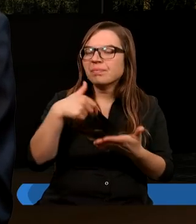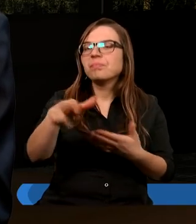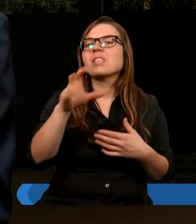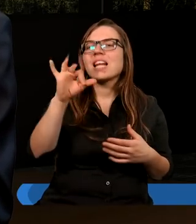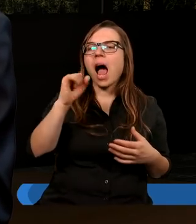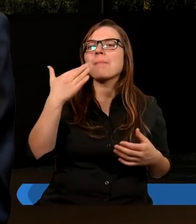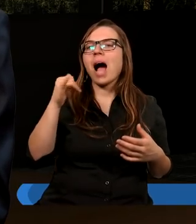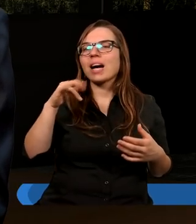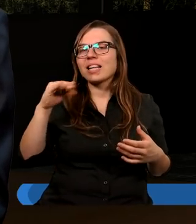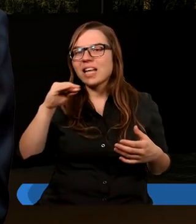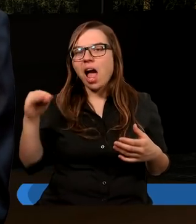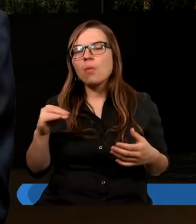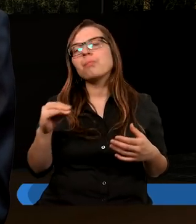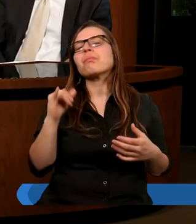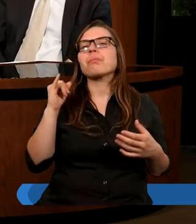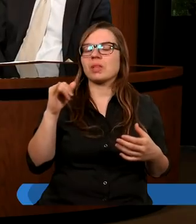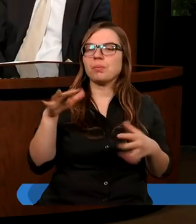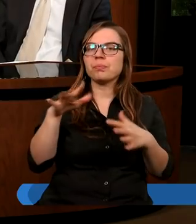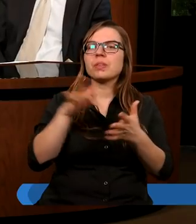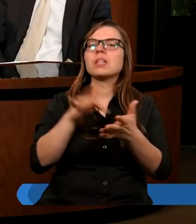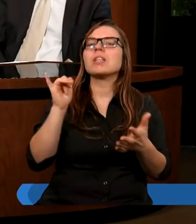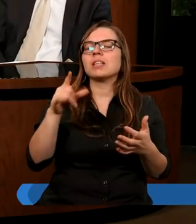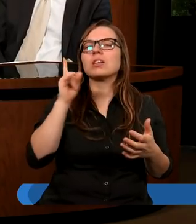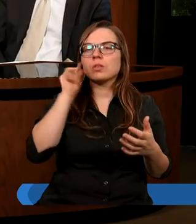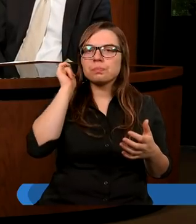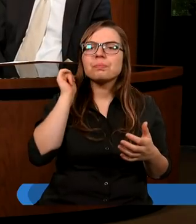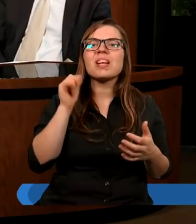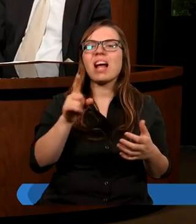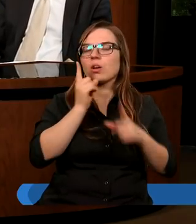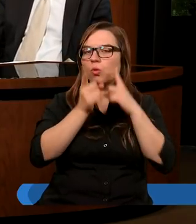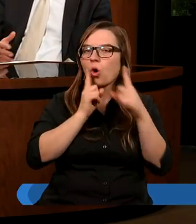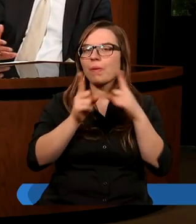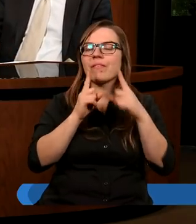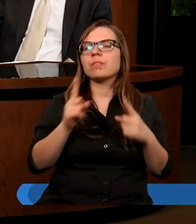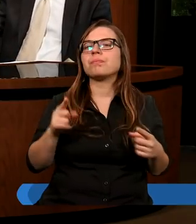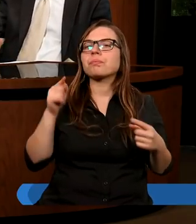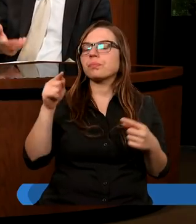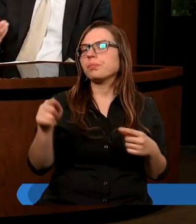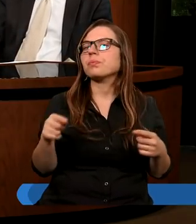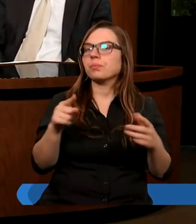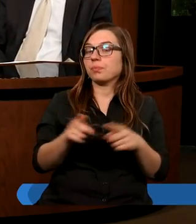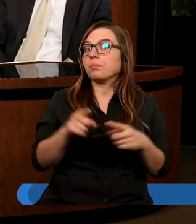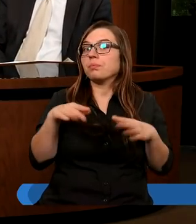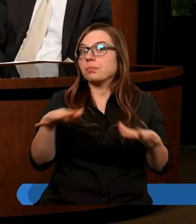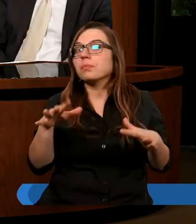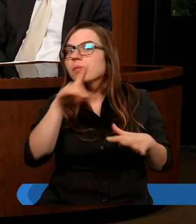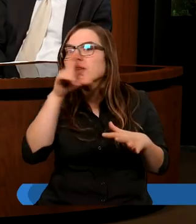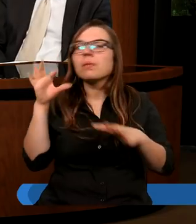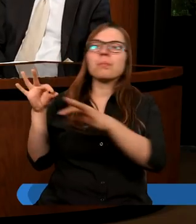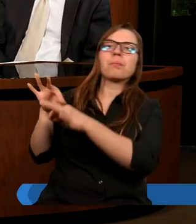no i rozmawiał z niewiastą Samarytanką. I ona też mnóstwo ludzi